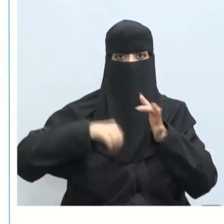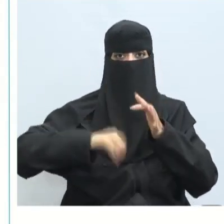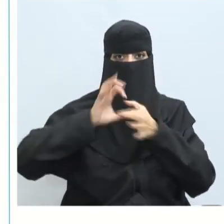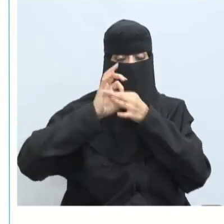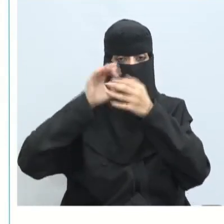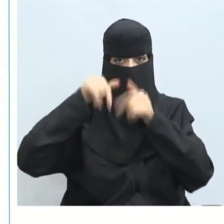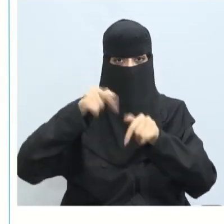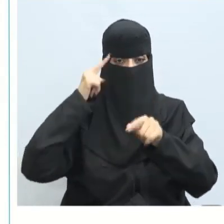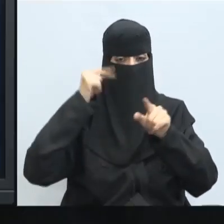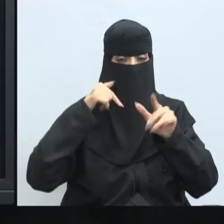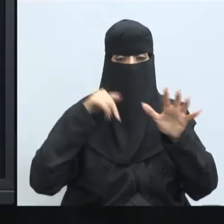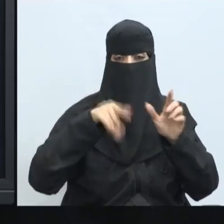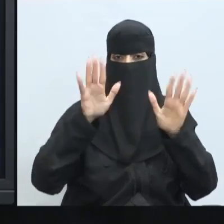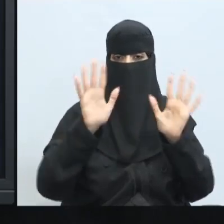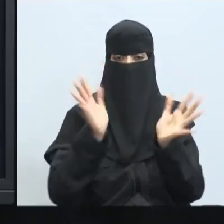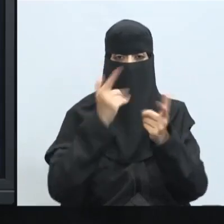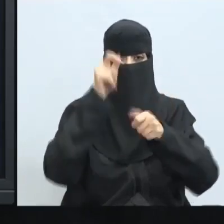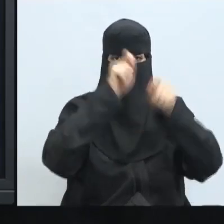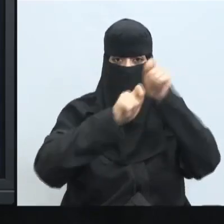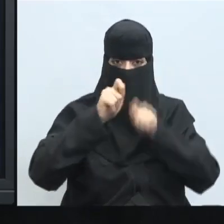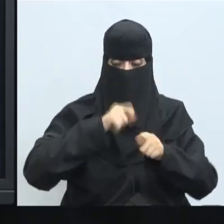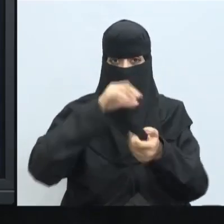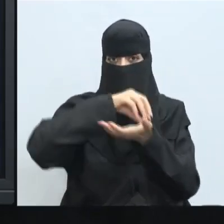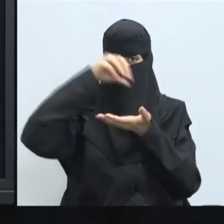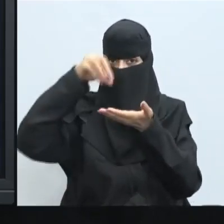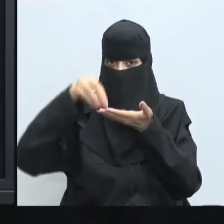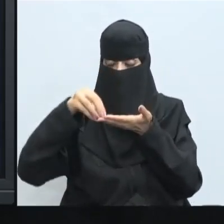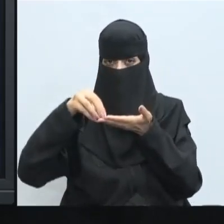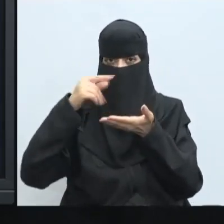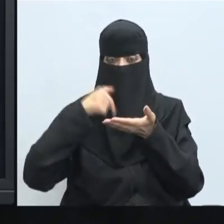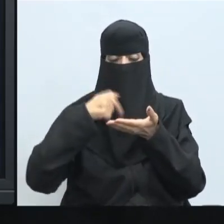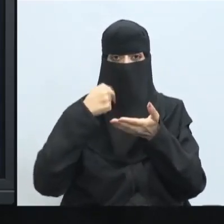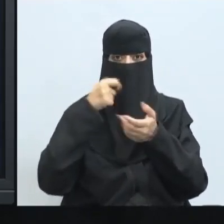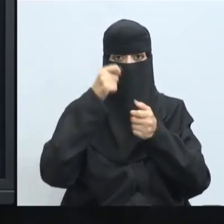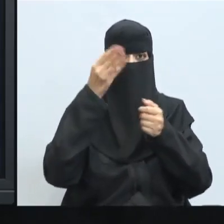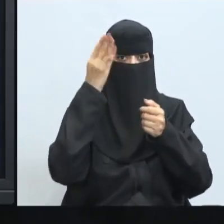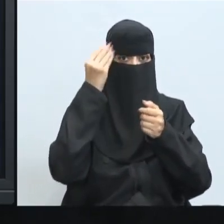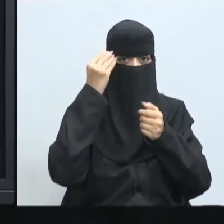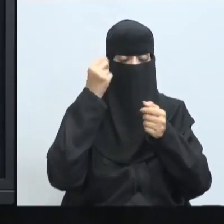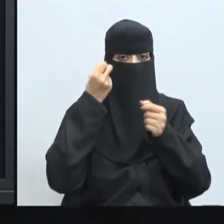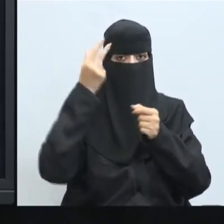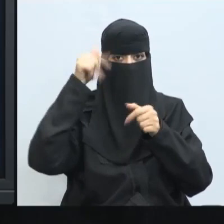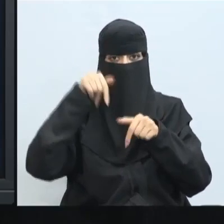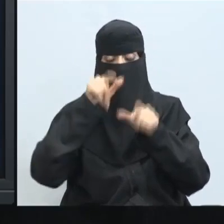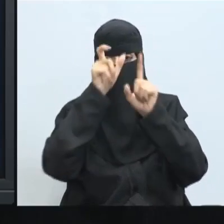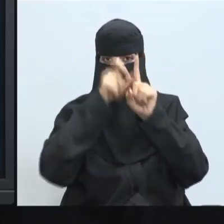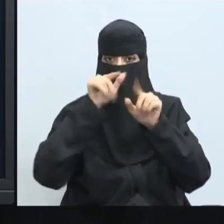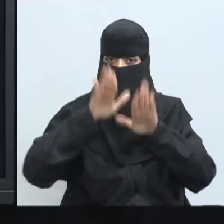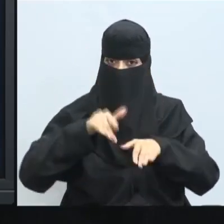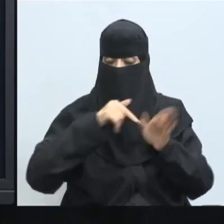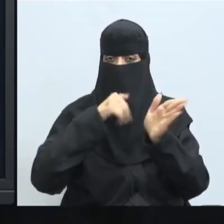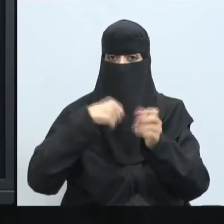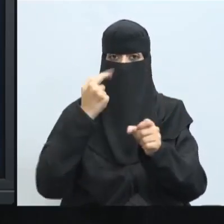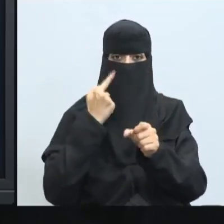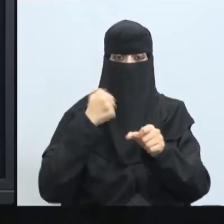ذكرنا هي أي عملية نقل لمعلومة أو فكرة أو رأي تتم بالتأكيد في الحياة العملية